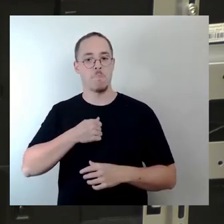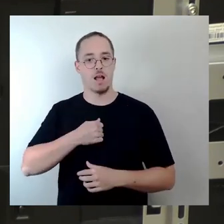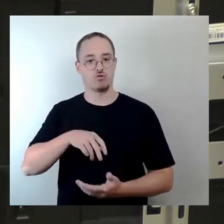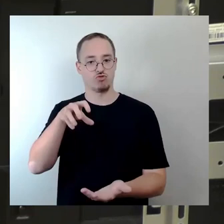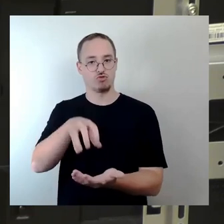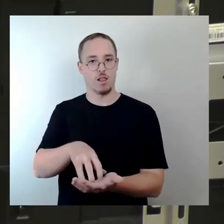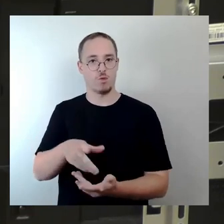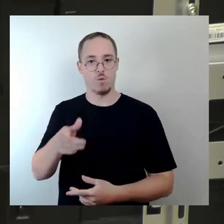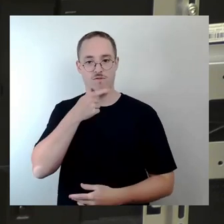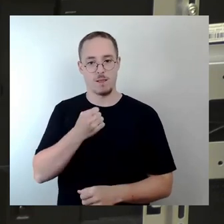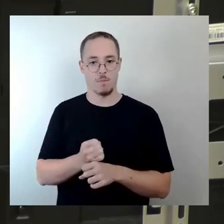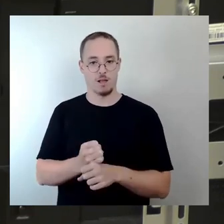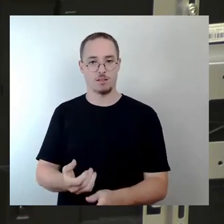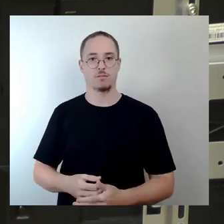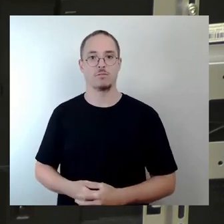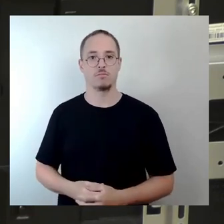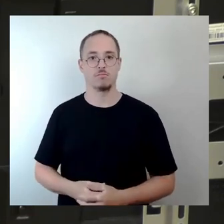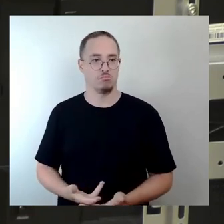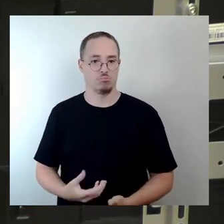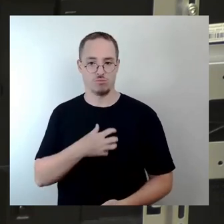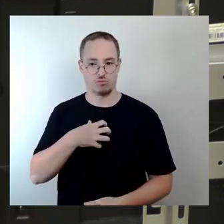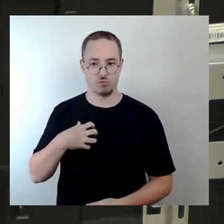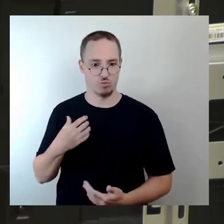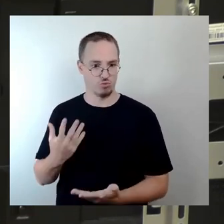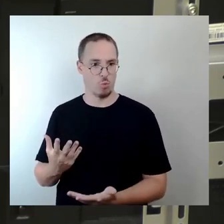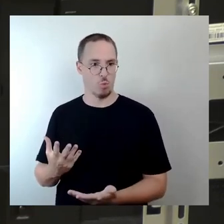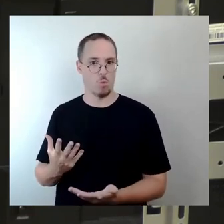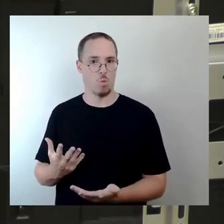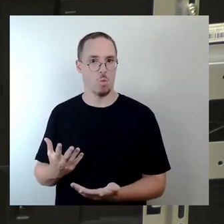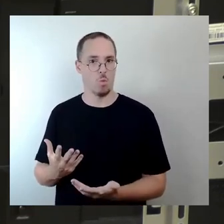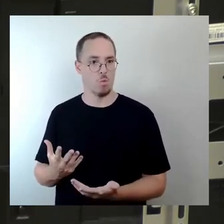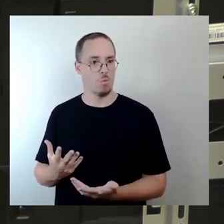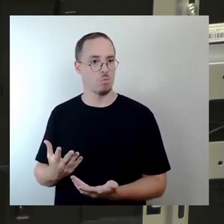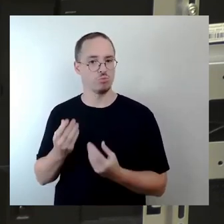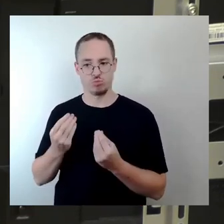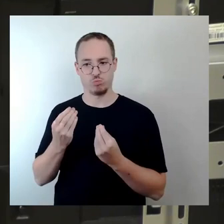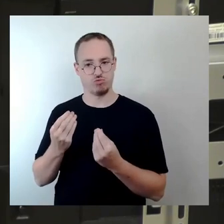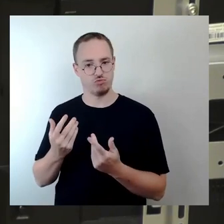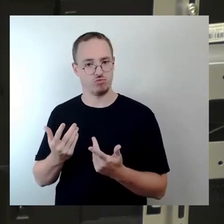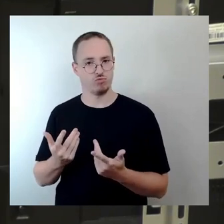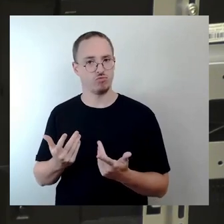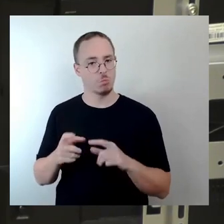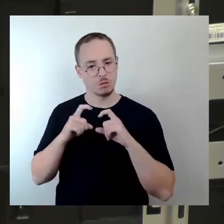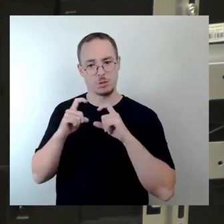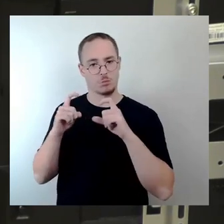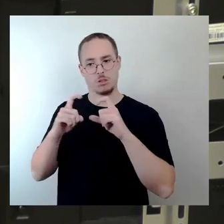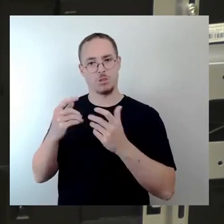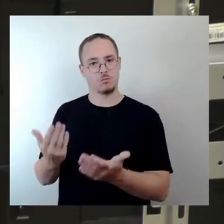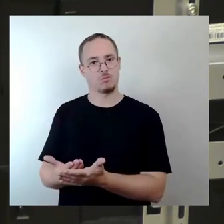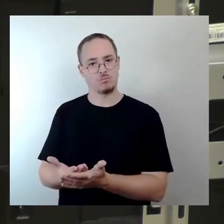von schlechten Eltern, wäre die. Wir wissen, das Baden in Dresden ist immer schon wieder mal Thema hier im Stadtrat gewesen.